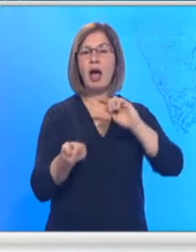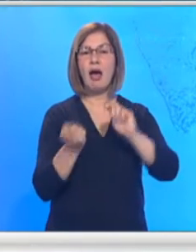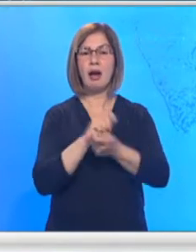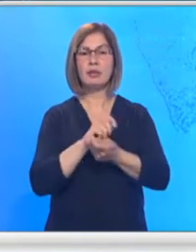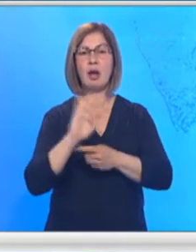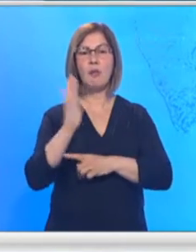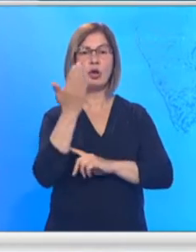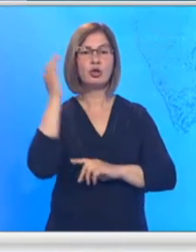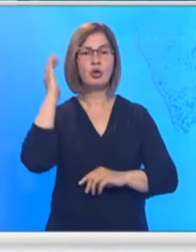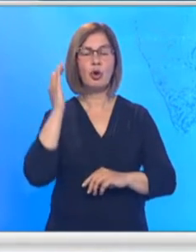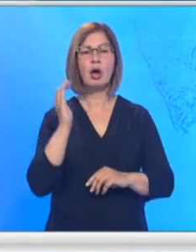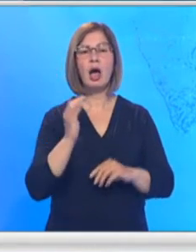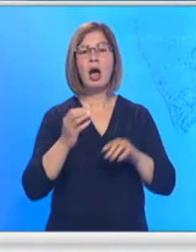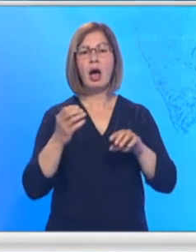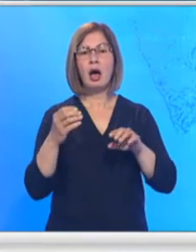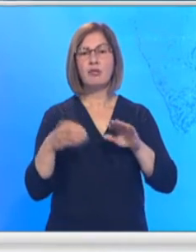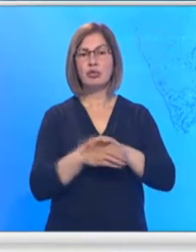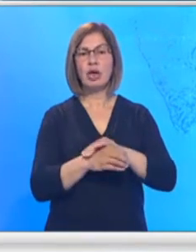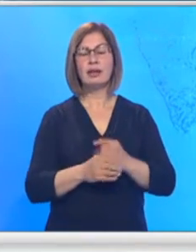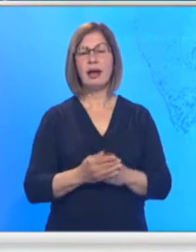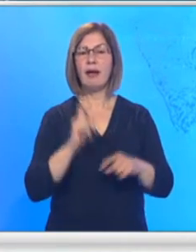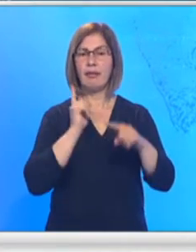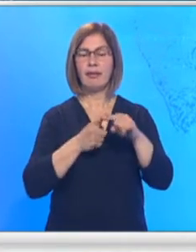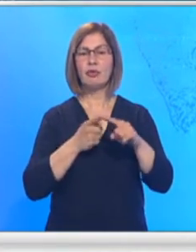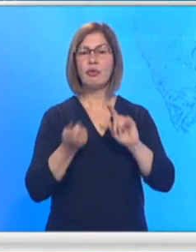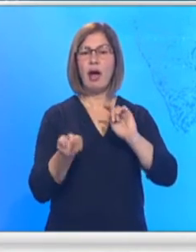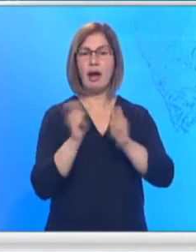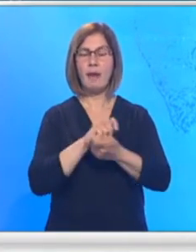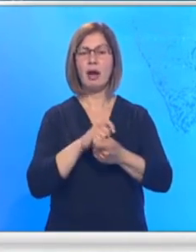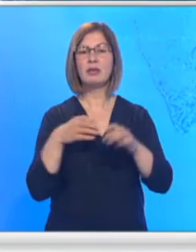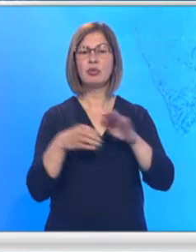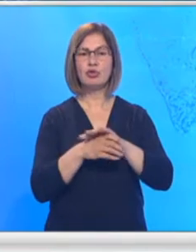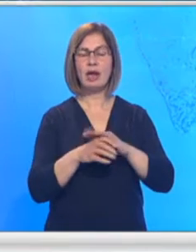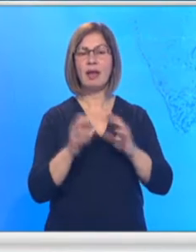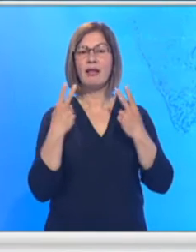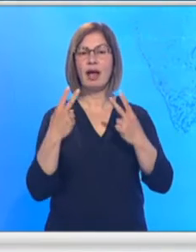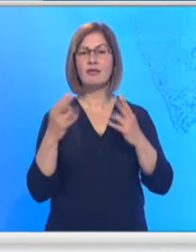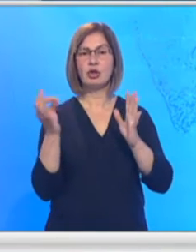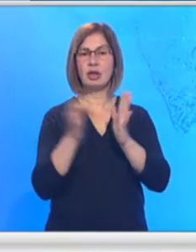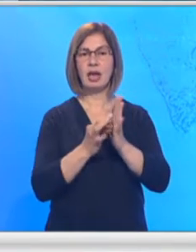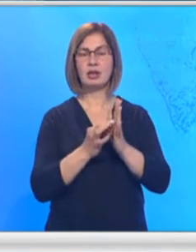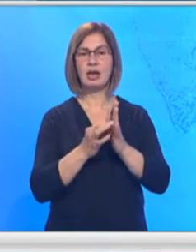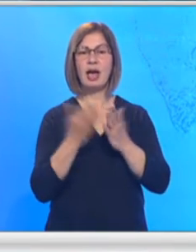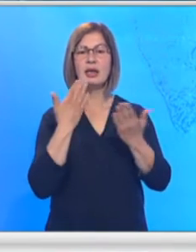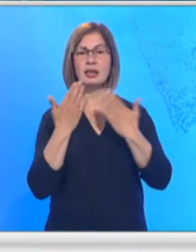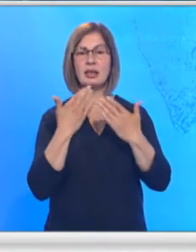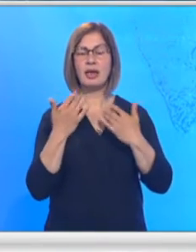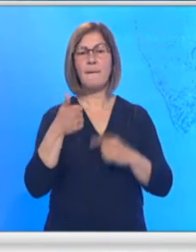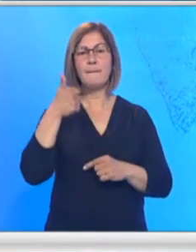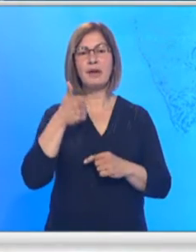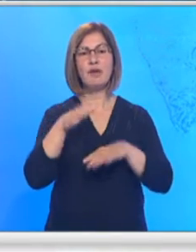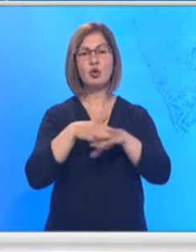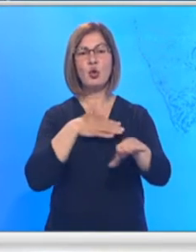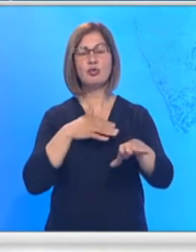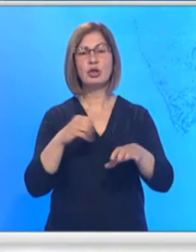pokrinskog budžeta. Tako je, najmanja rebalans budžeta, najvažnija tačka dnevnog reda, sednice prve u Skupštine